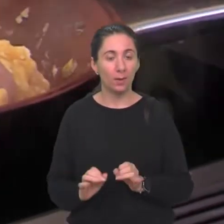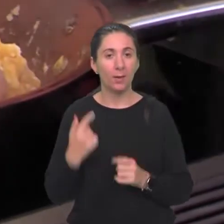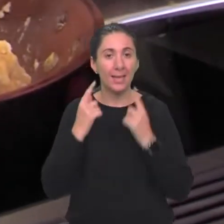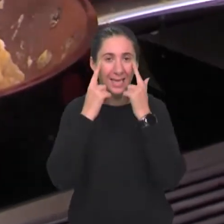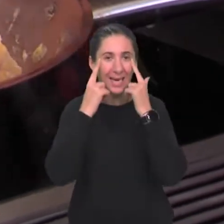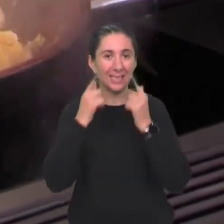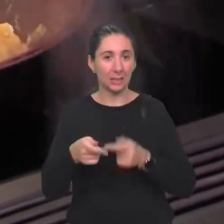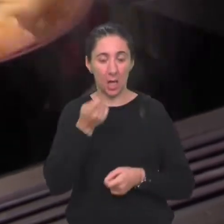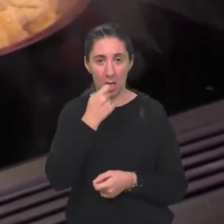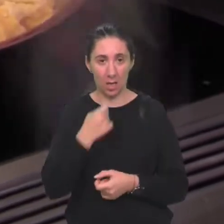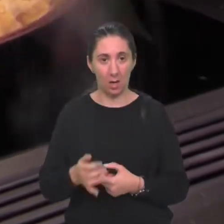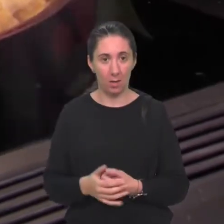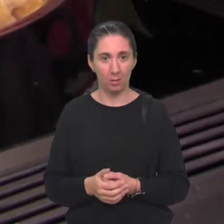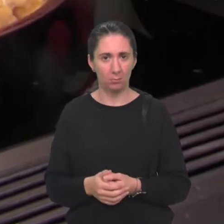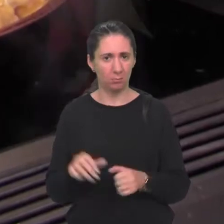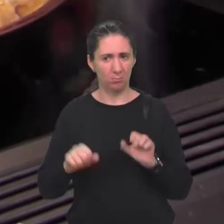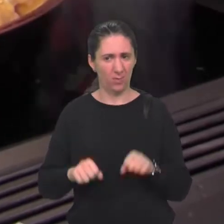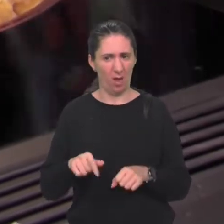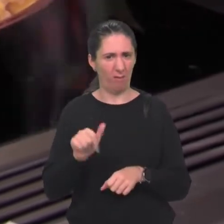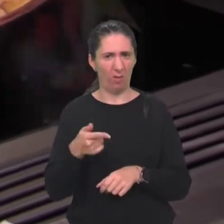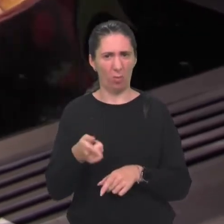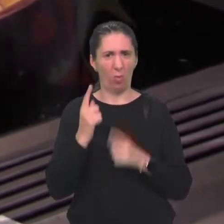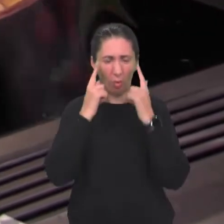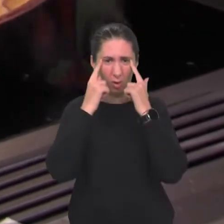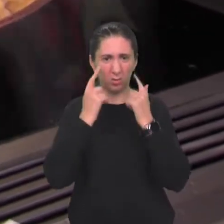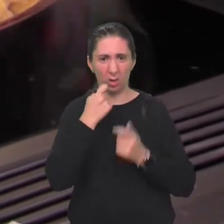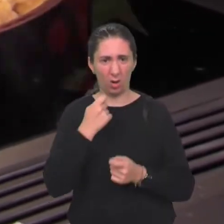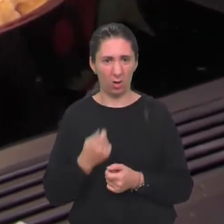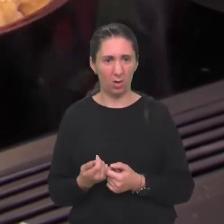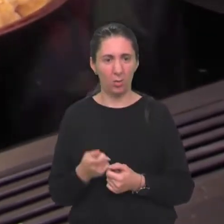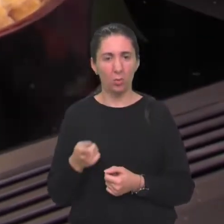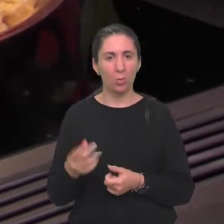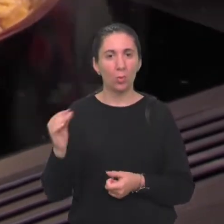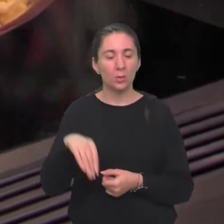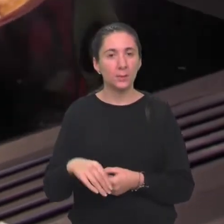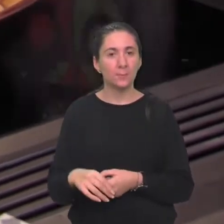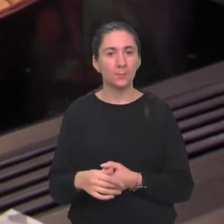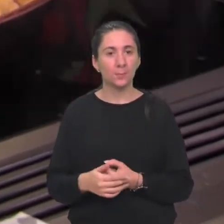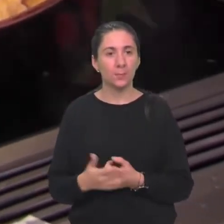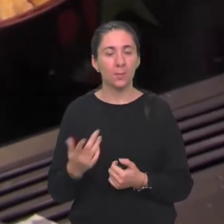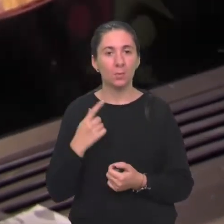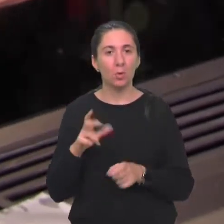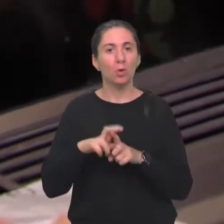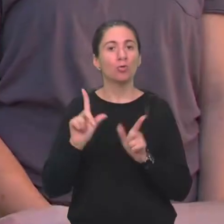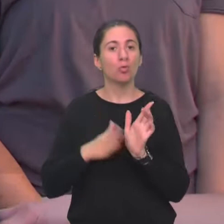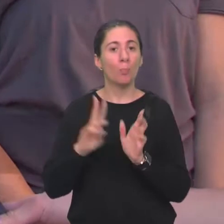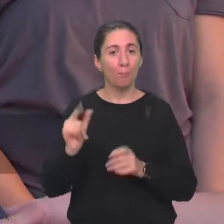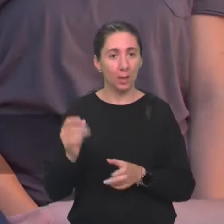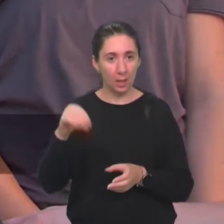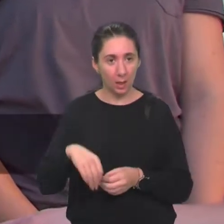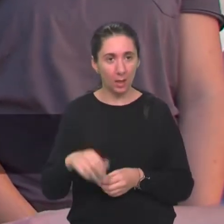hranu. Kakva je to kineska hrana? Idemo vam, kak što se zove, djumbir,